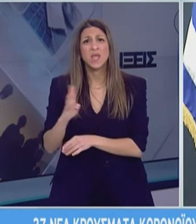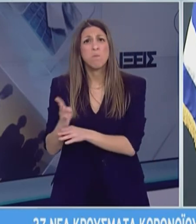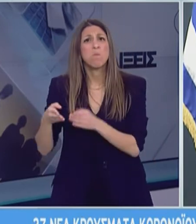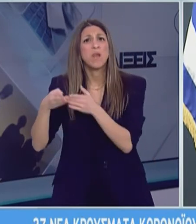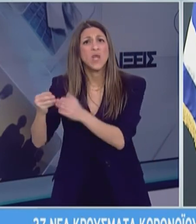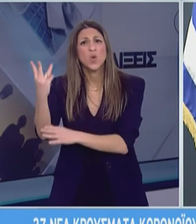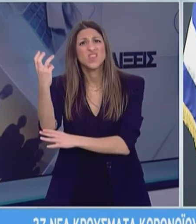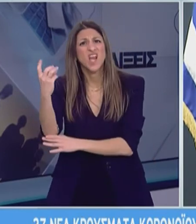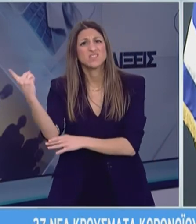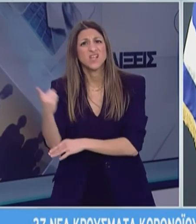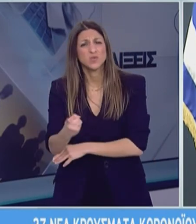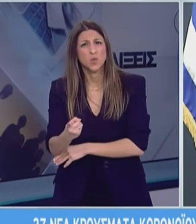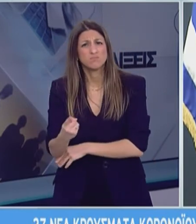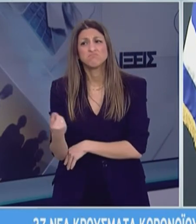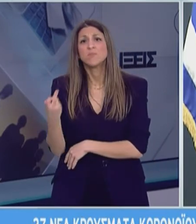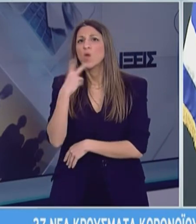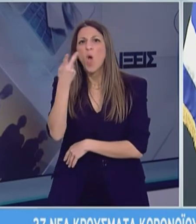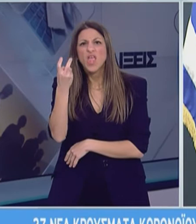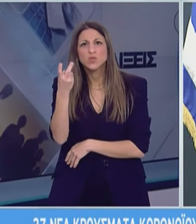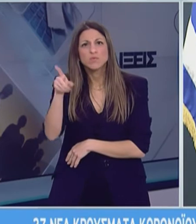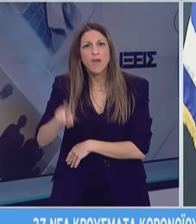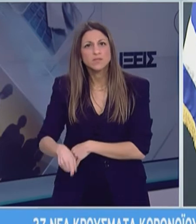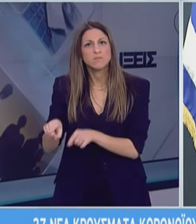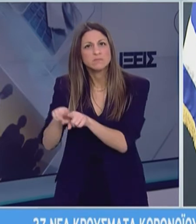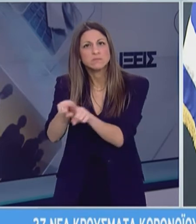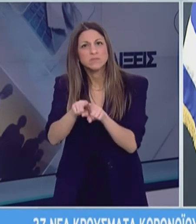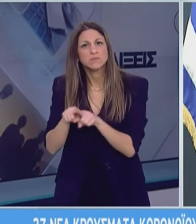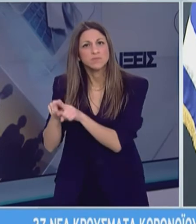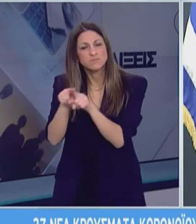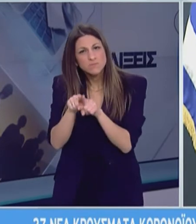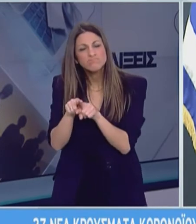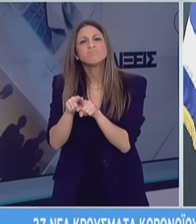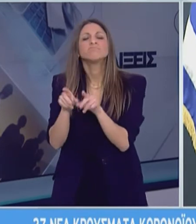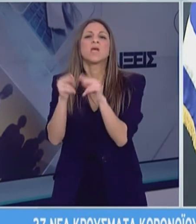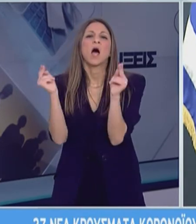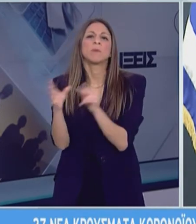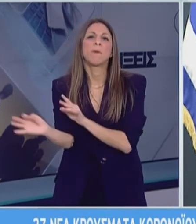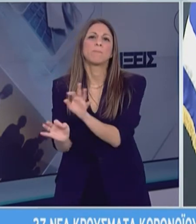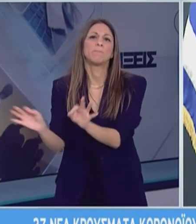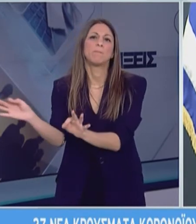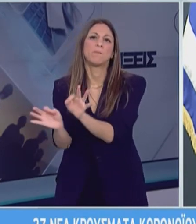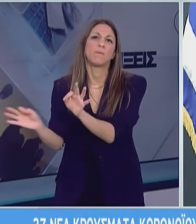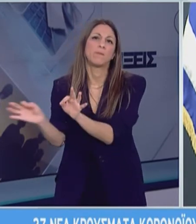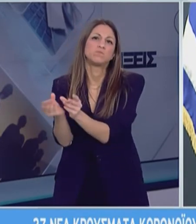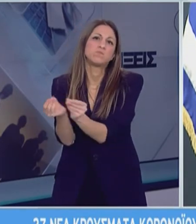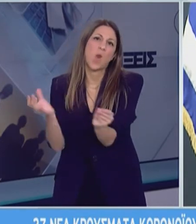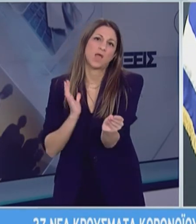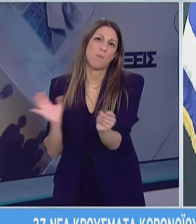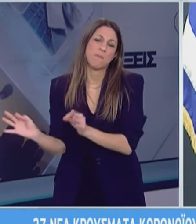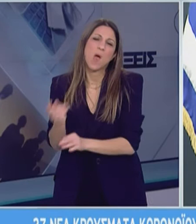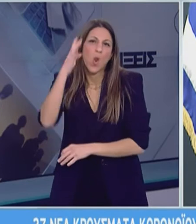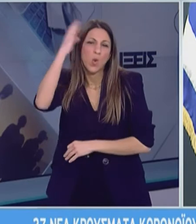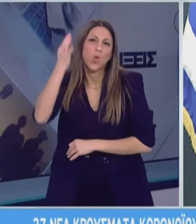ανθρώπων οι οποίοι ήταν περίπου 20 μέρες μαζί έκανε τον κύκλο ο ιός ταχύτατα και μόλιν είναι πάρα πολύ κόσμο